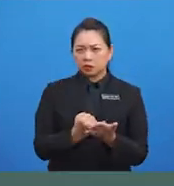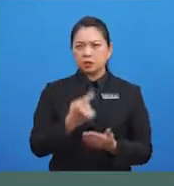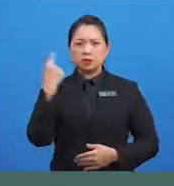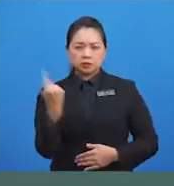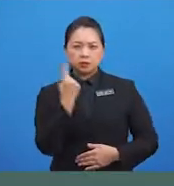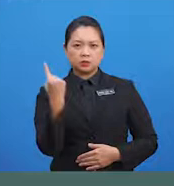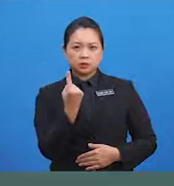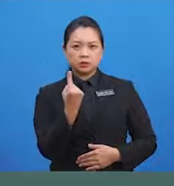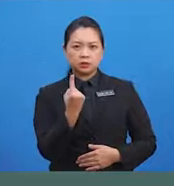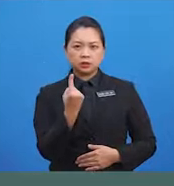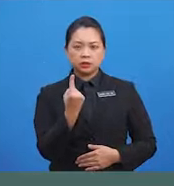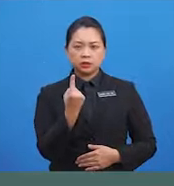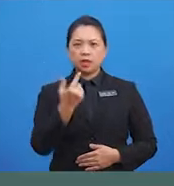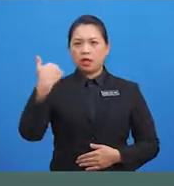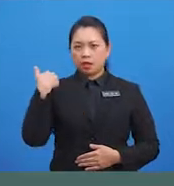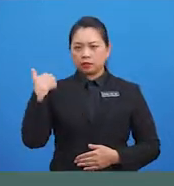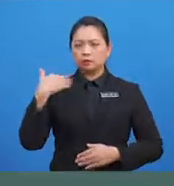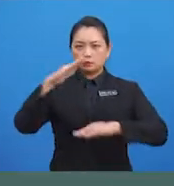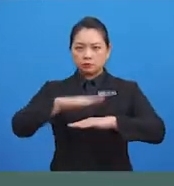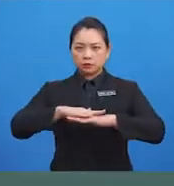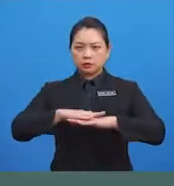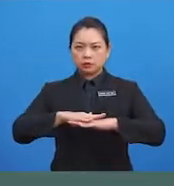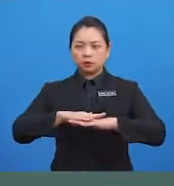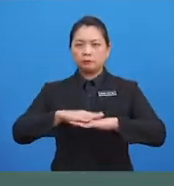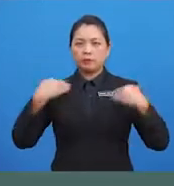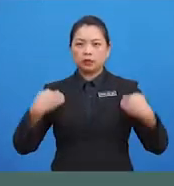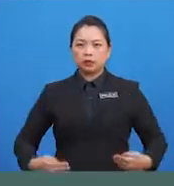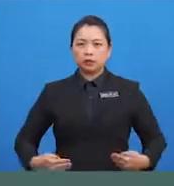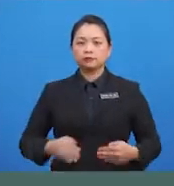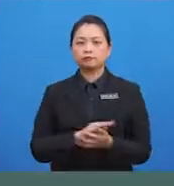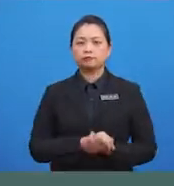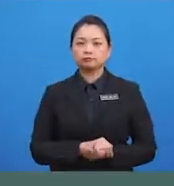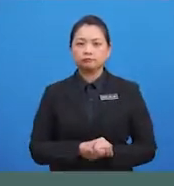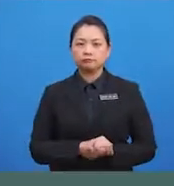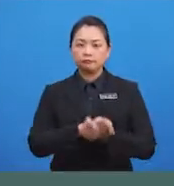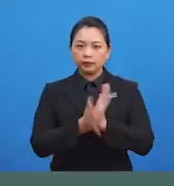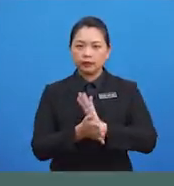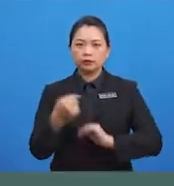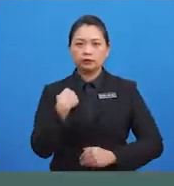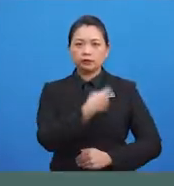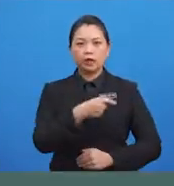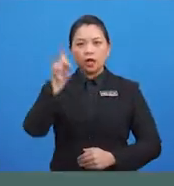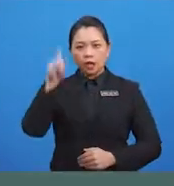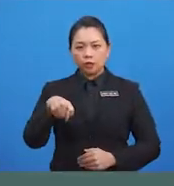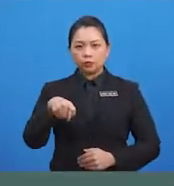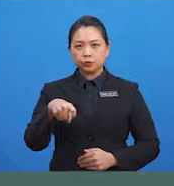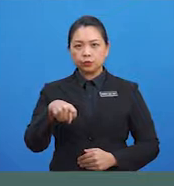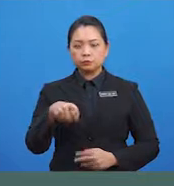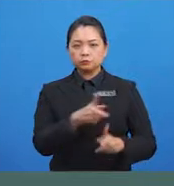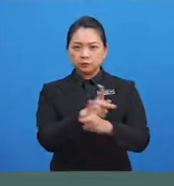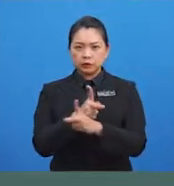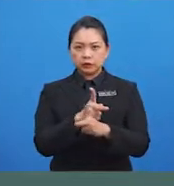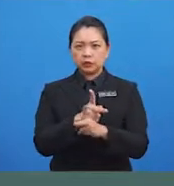memelihara kebersihan tubuh badan kita Dari akar rambut hinggalah ke hujung